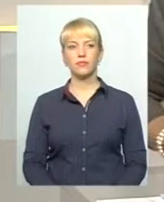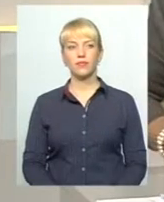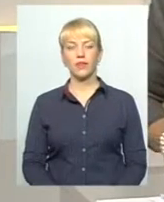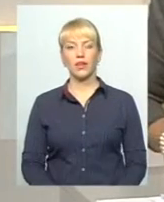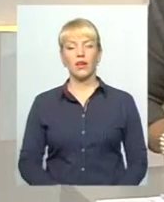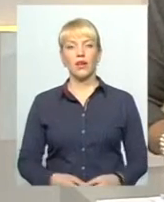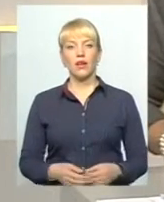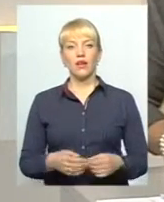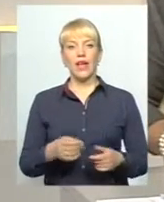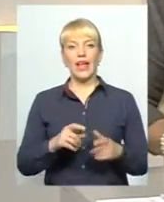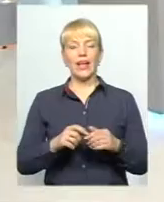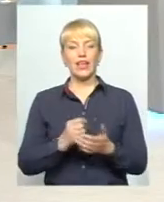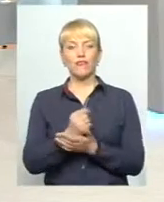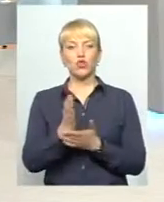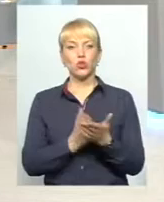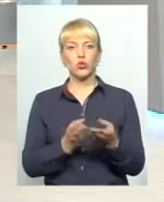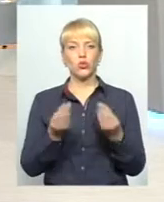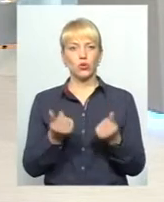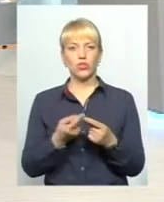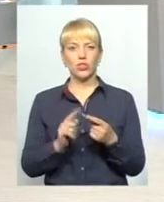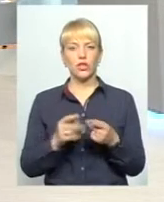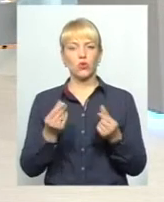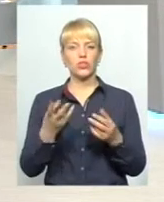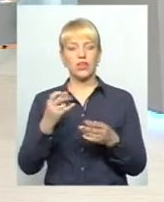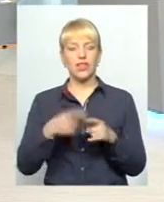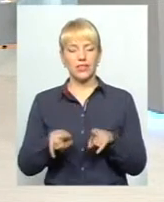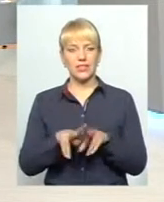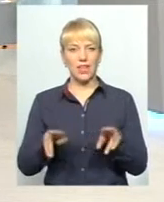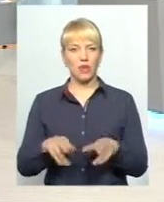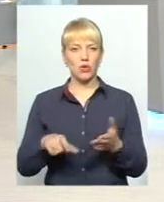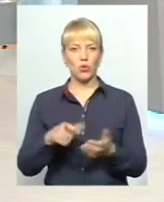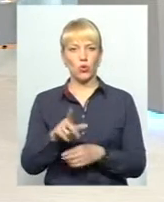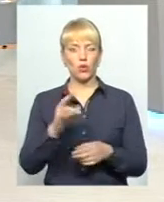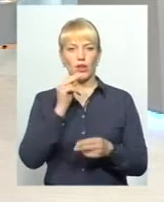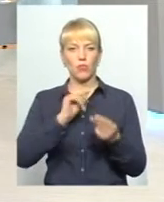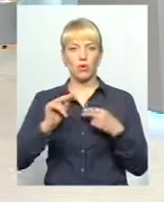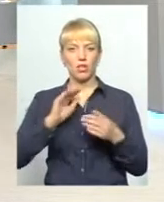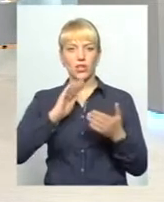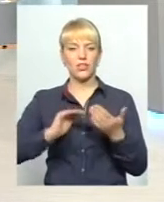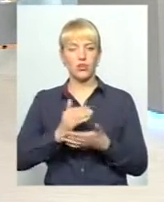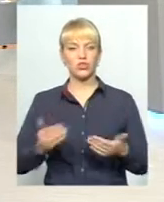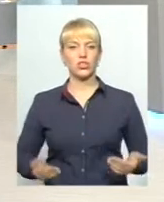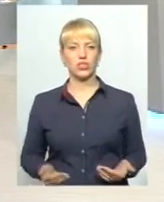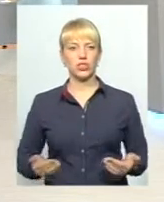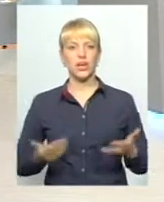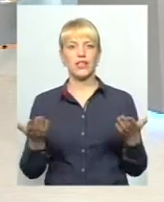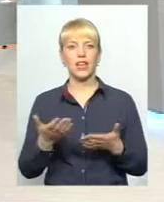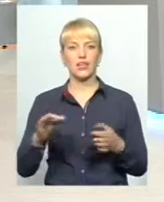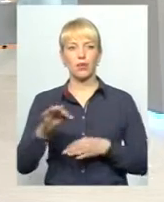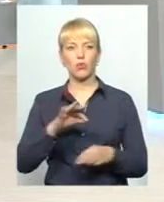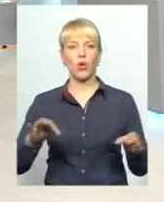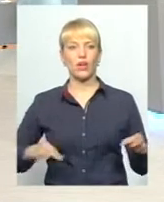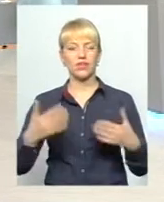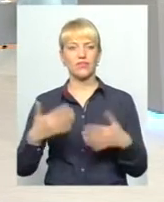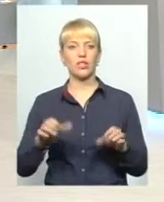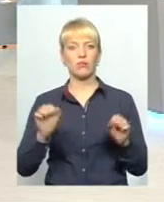Власне, інфраструктурні кошти – це кошти на ті самі дороги, на покращені якості життя. Які проекти